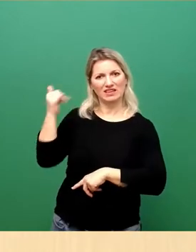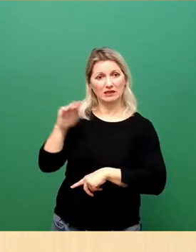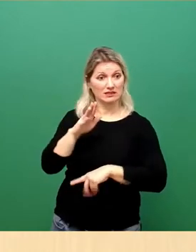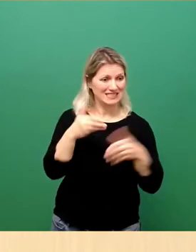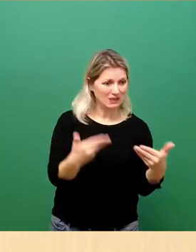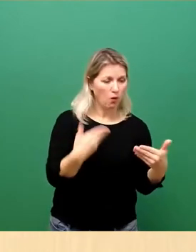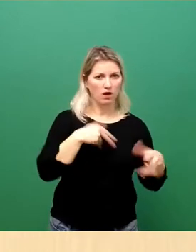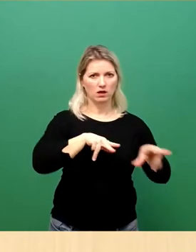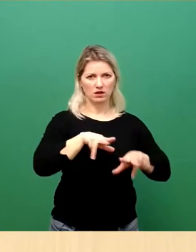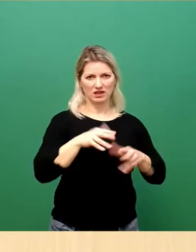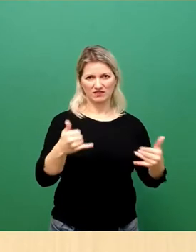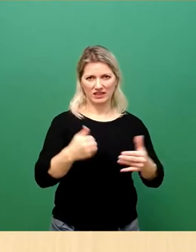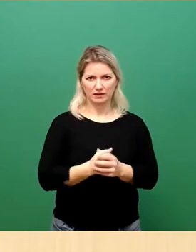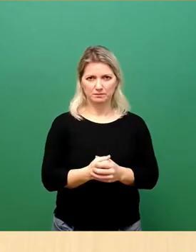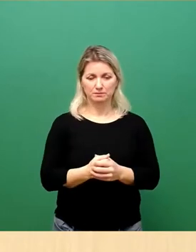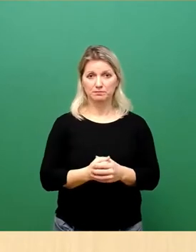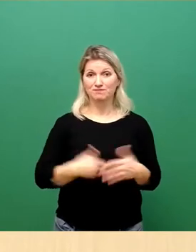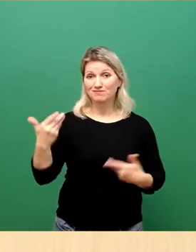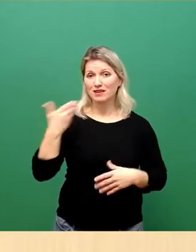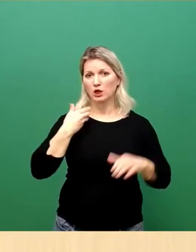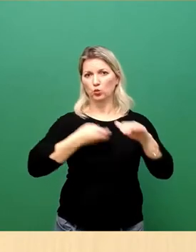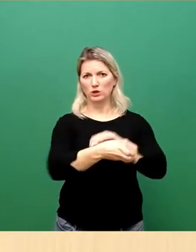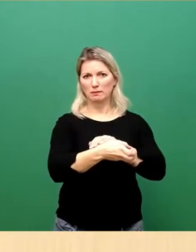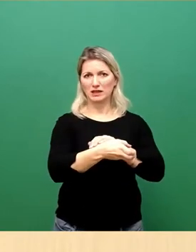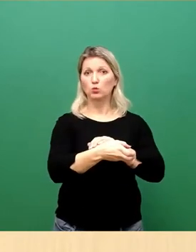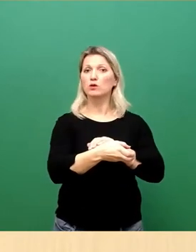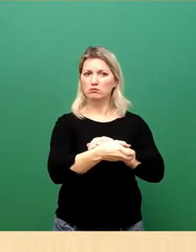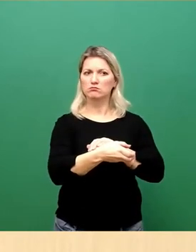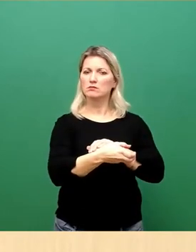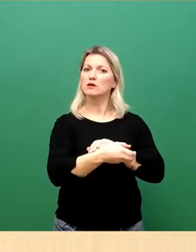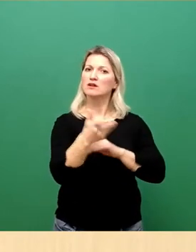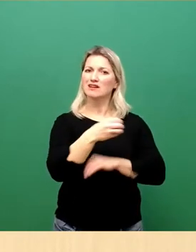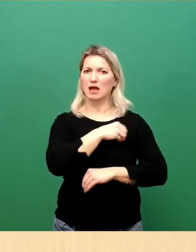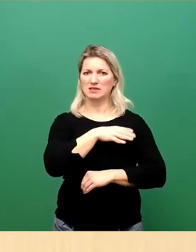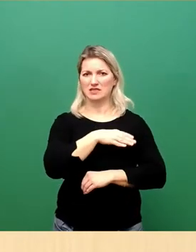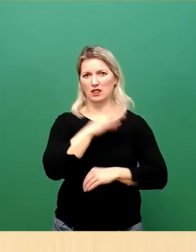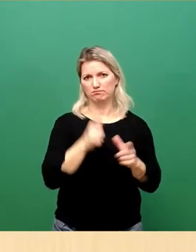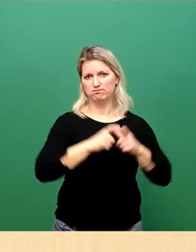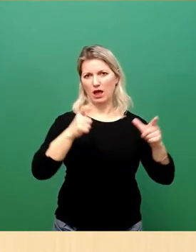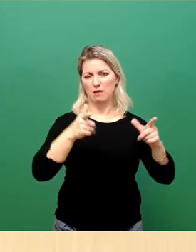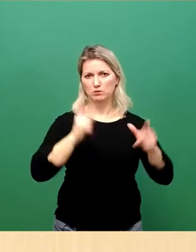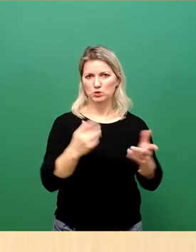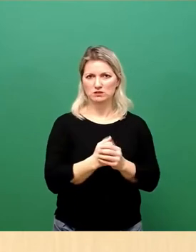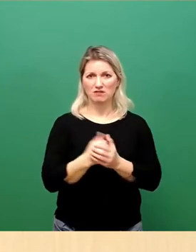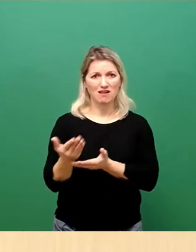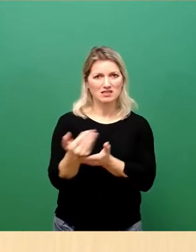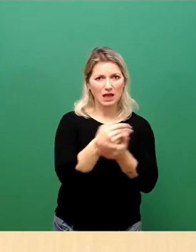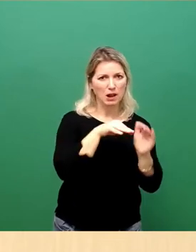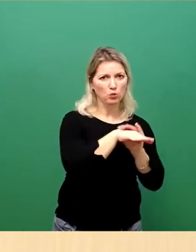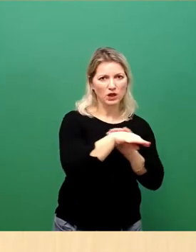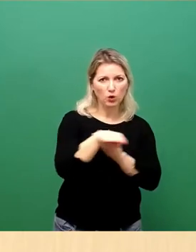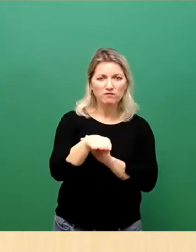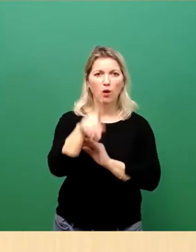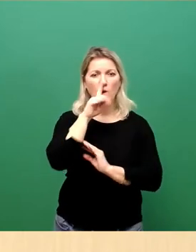müssen die Unterbringungskapazitäten deutlich erhöhen. Die schließt neue Sammelunterkünfte und die Anmietung von geeigneten Wohnungen ein.